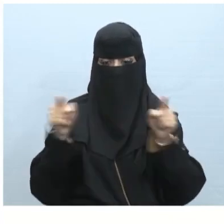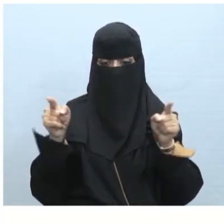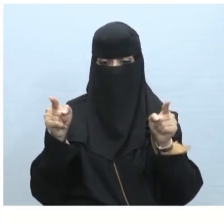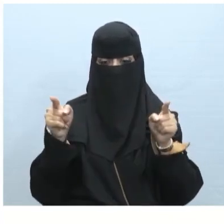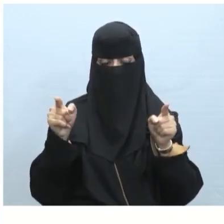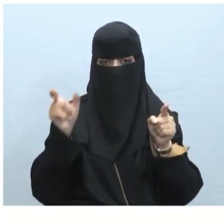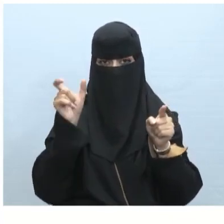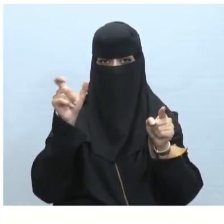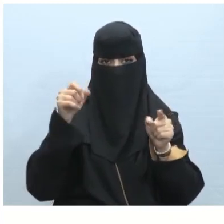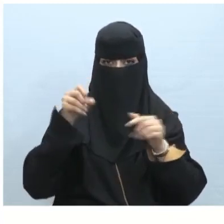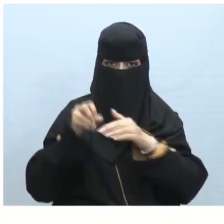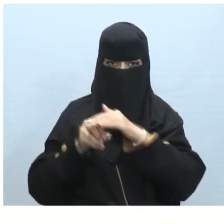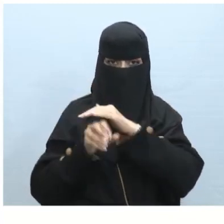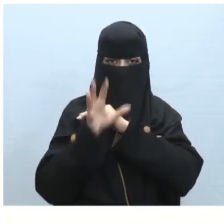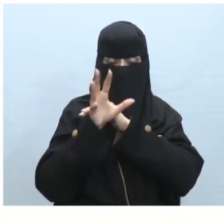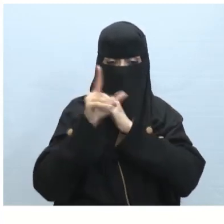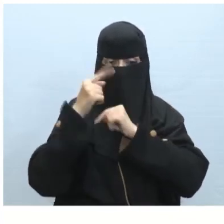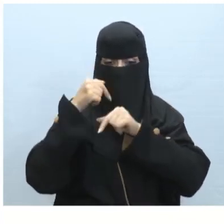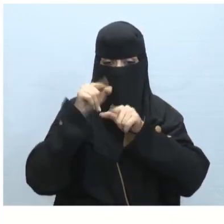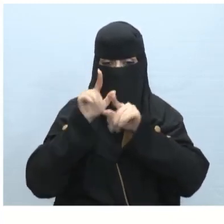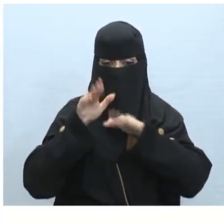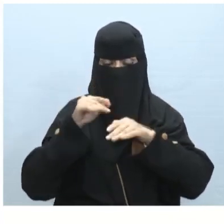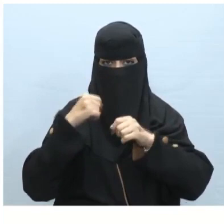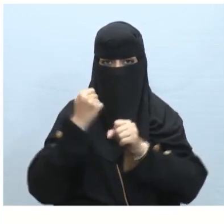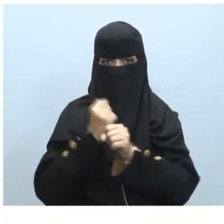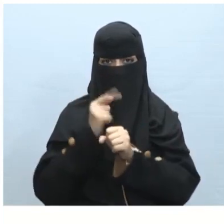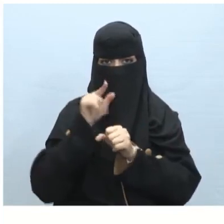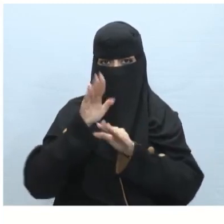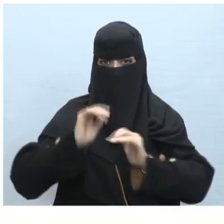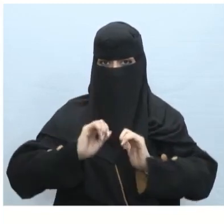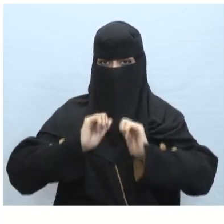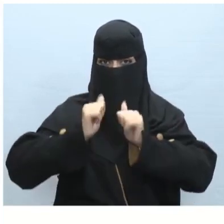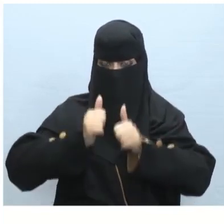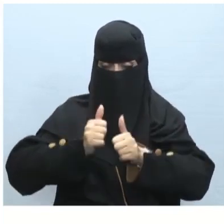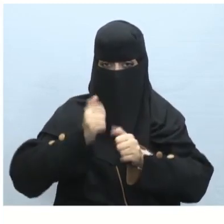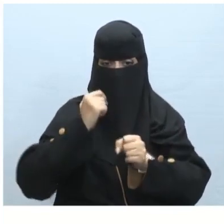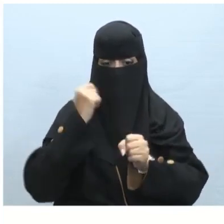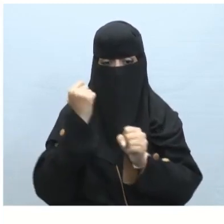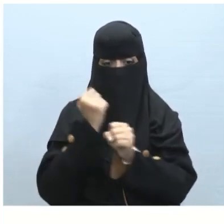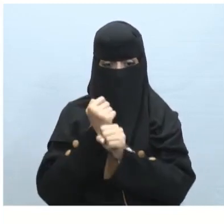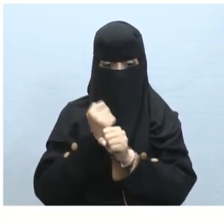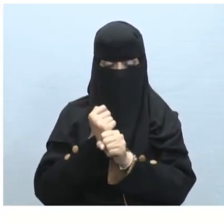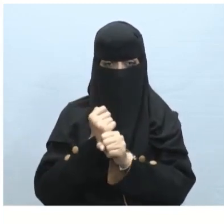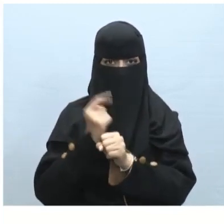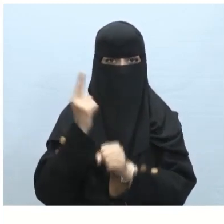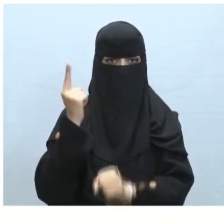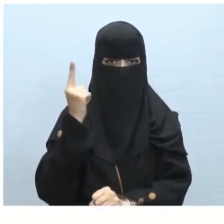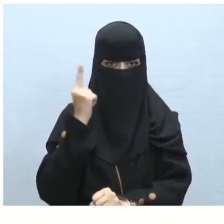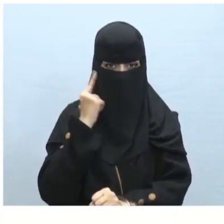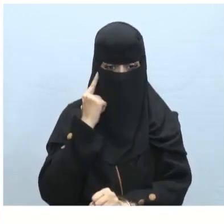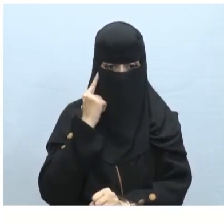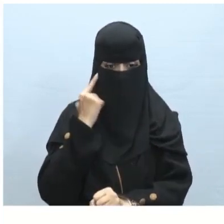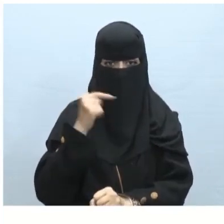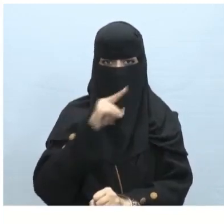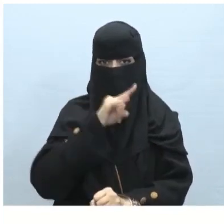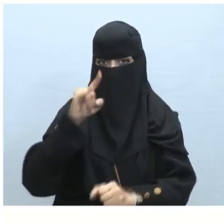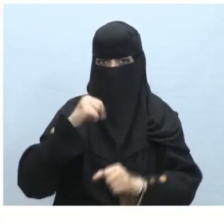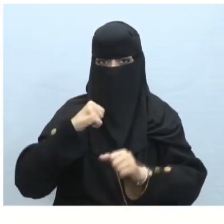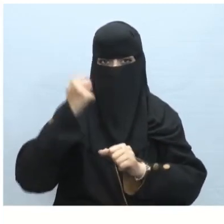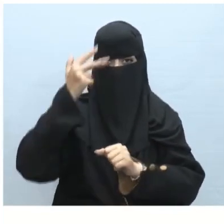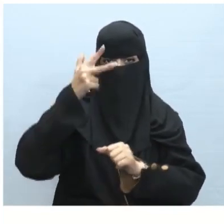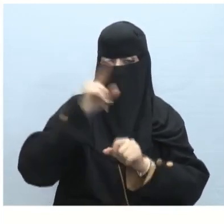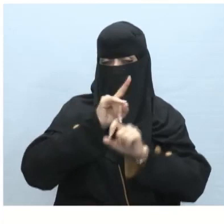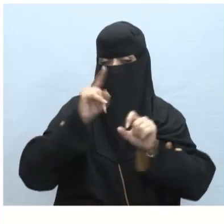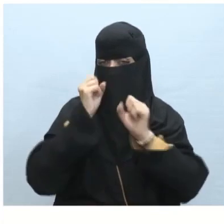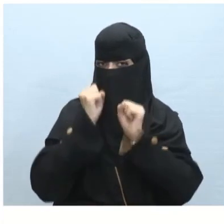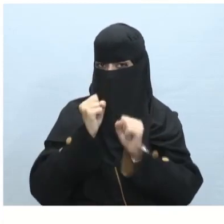ثلاثة طوال مدة العرض التقديمي أحد الخيارات الصحيح هل هو يمكن تشغيل مقطع صوتي ولا يمكن تشغيل